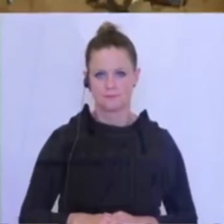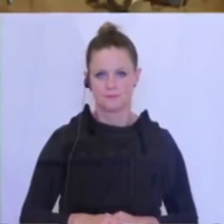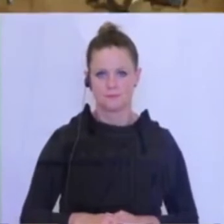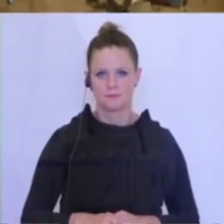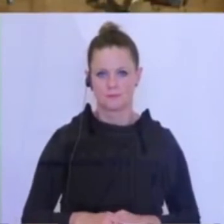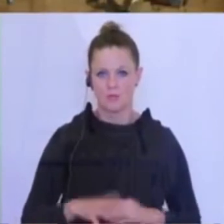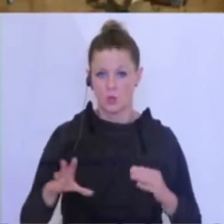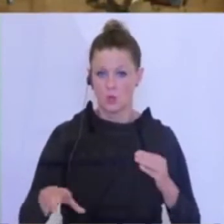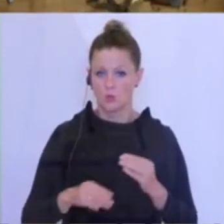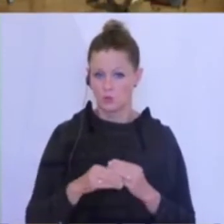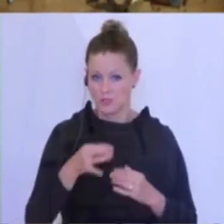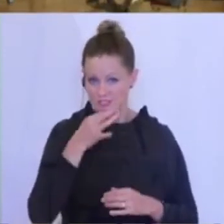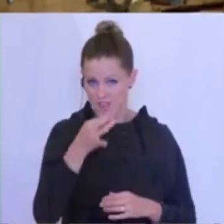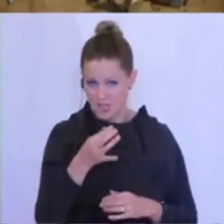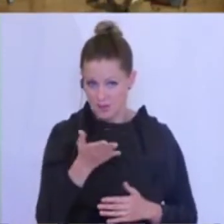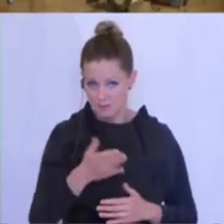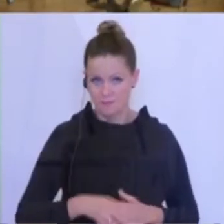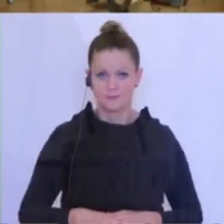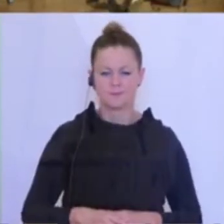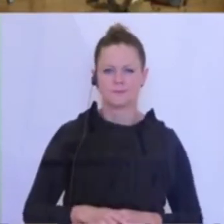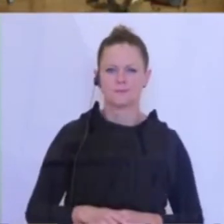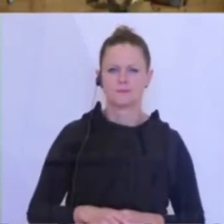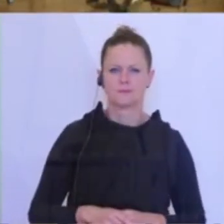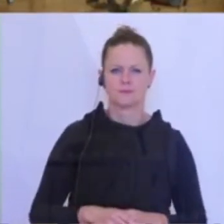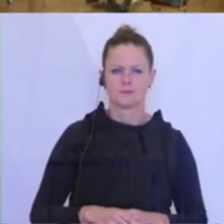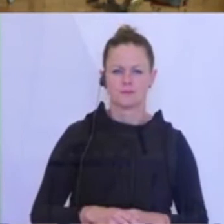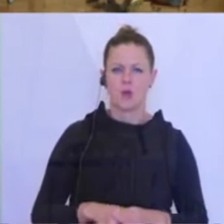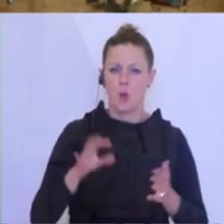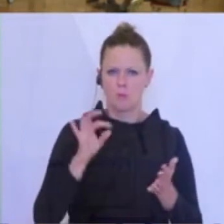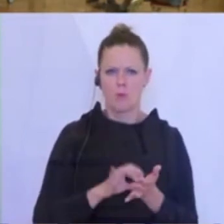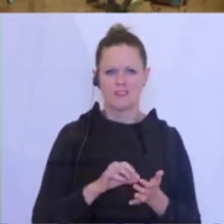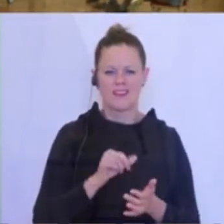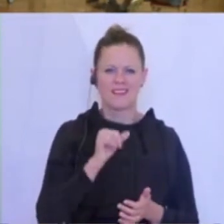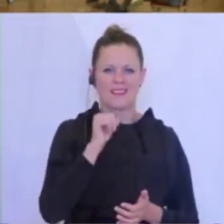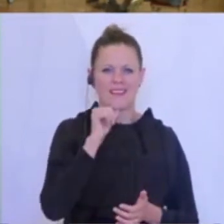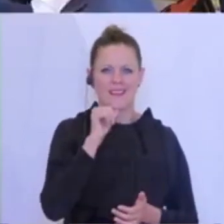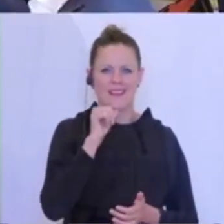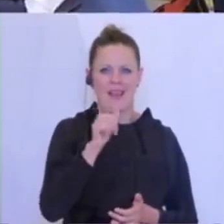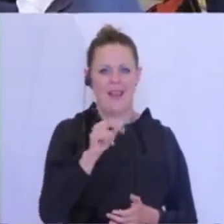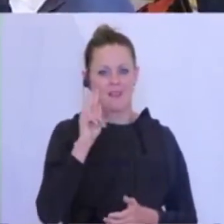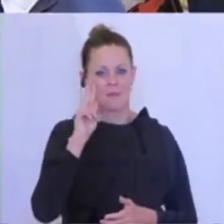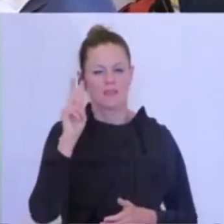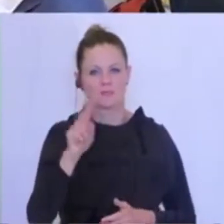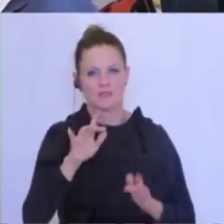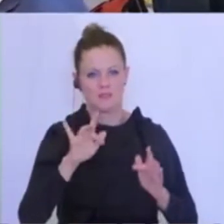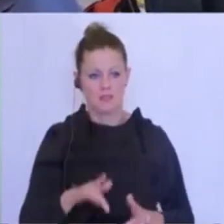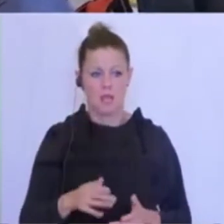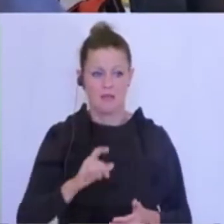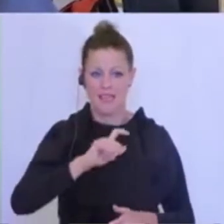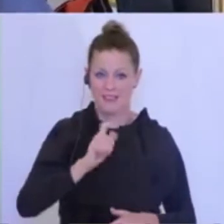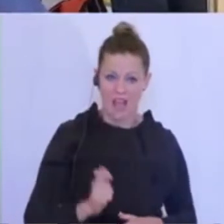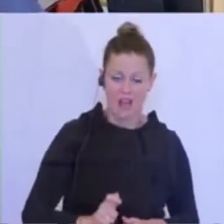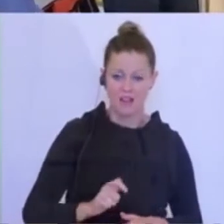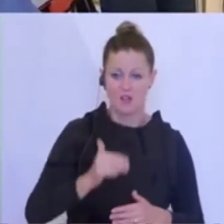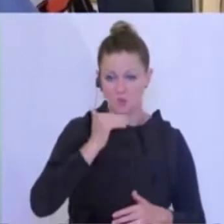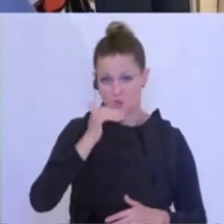Noch Zusatzfrage, Herr Sablattnig? Derzeit keine Perspektive? Es sage ich gerade, Italien geht auch in und über den Sommer, oder?